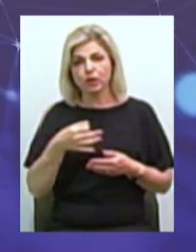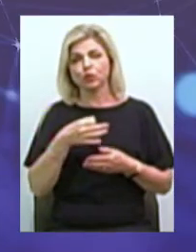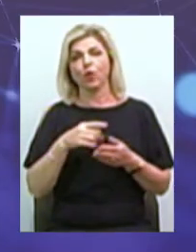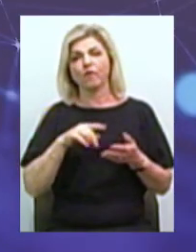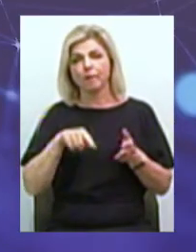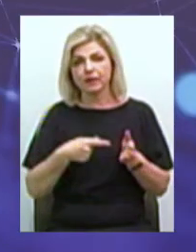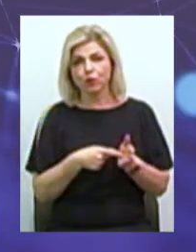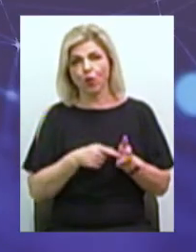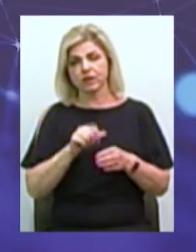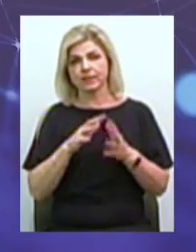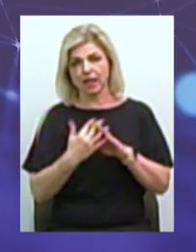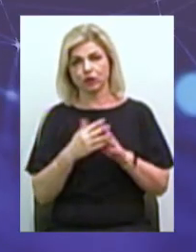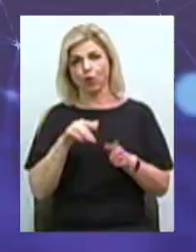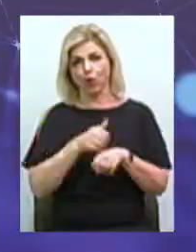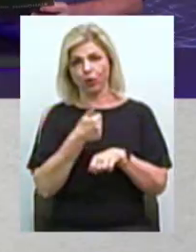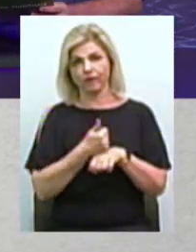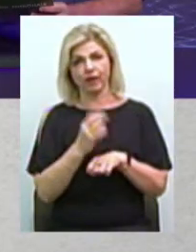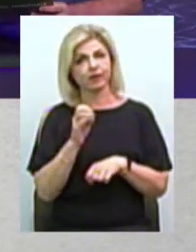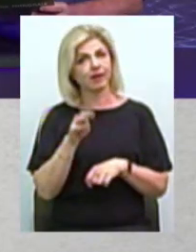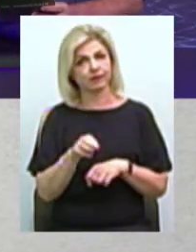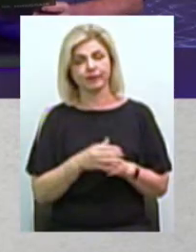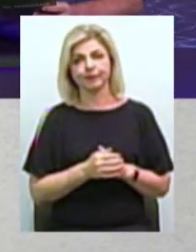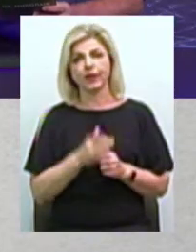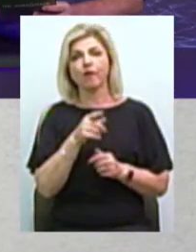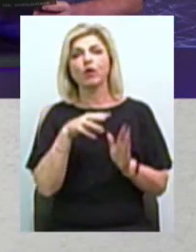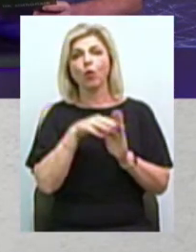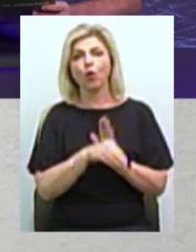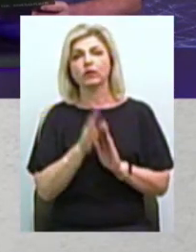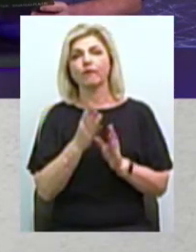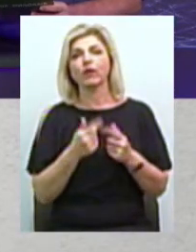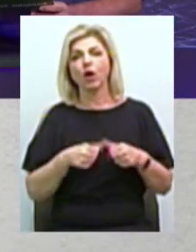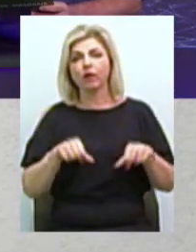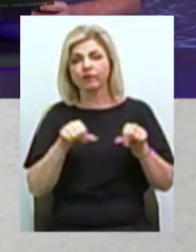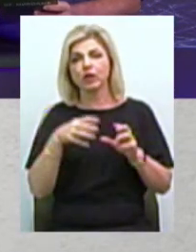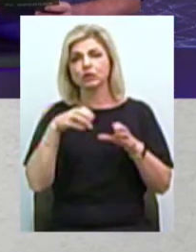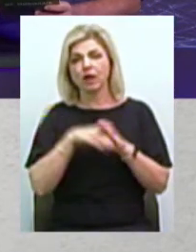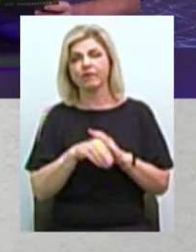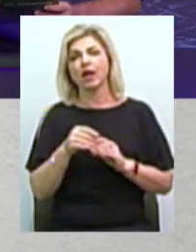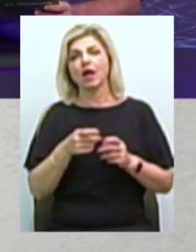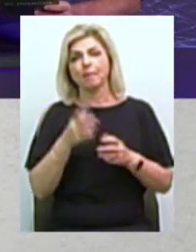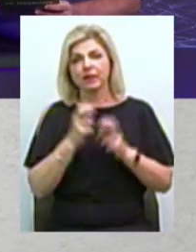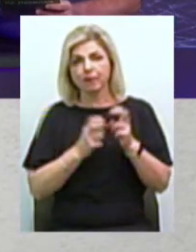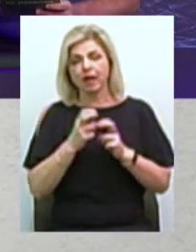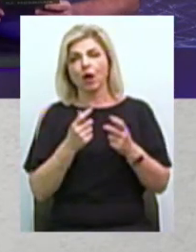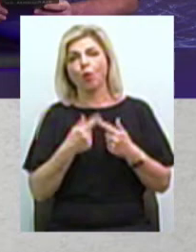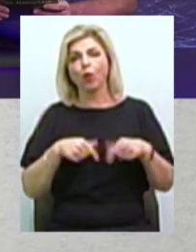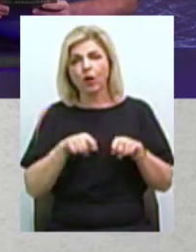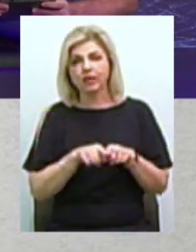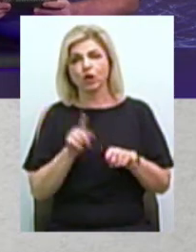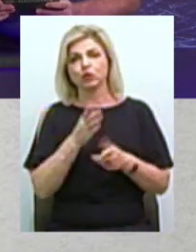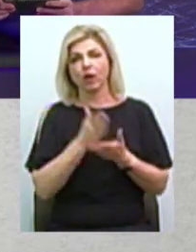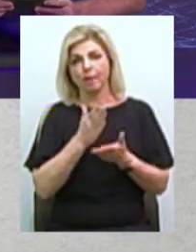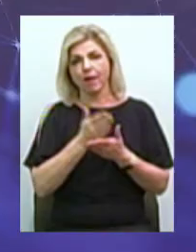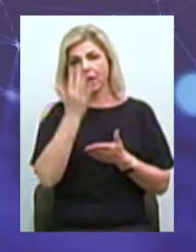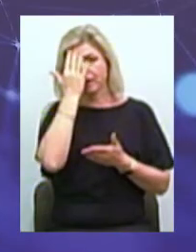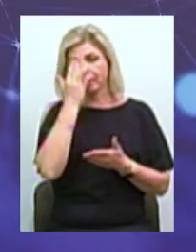Ні Входити до складу керівництва, правління чи ради, підприємства, установи, організації, що має на меті одержання